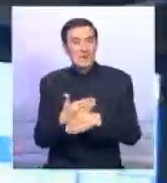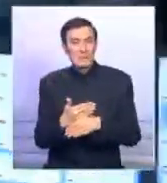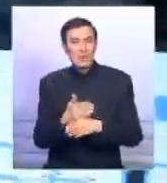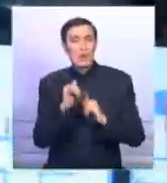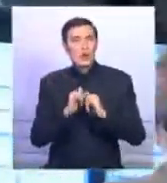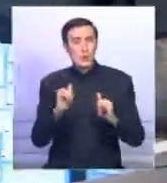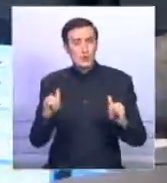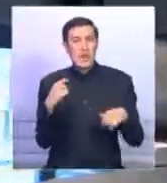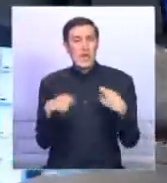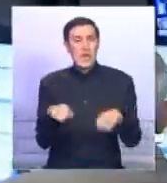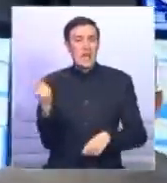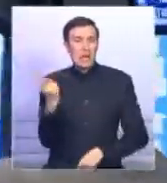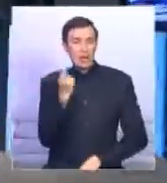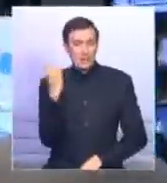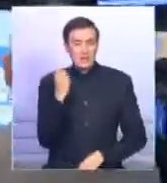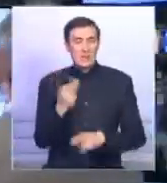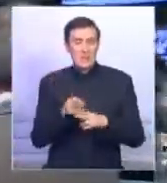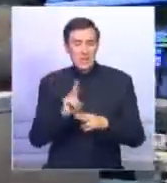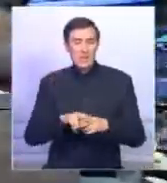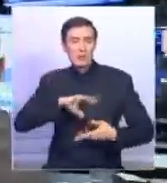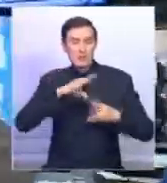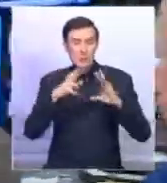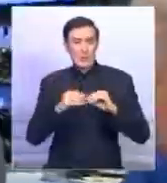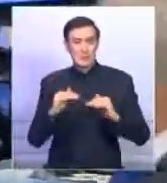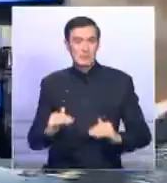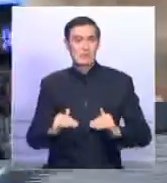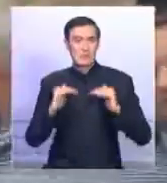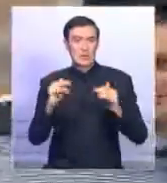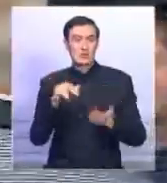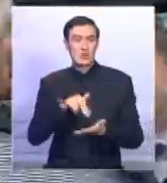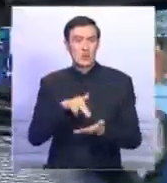экономики. Это и вызывает реакцию фондовых рынков.